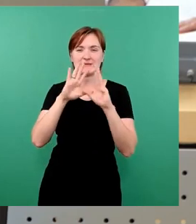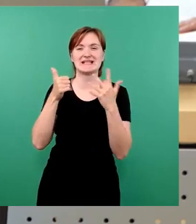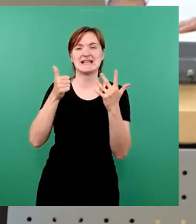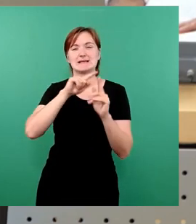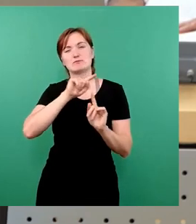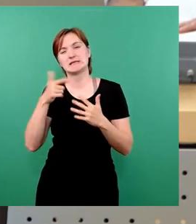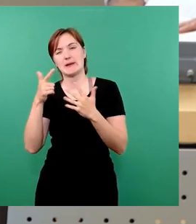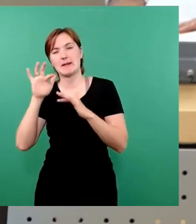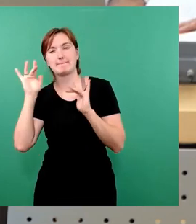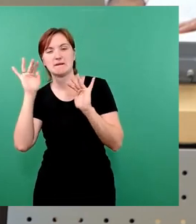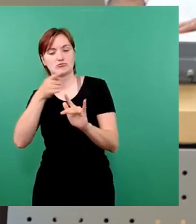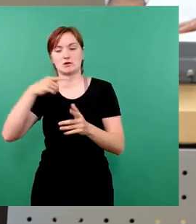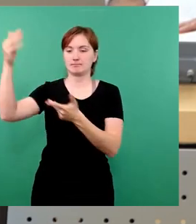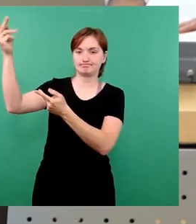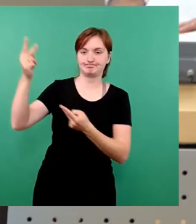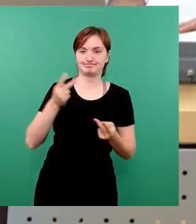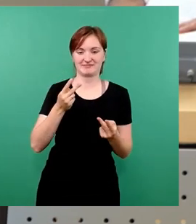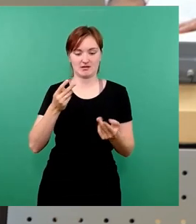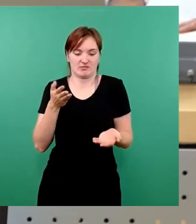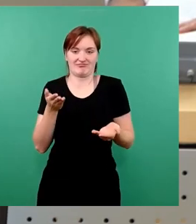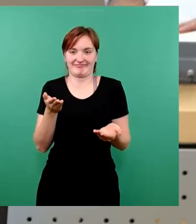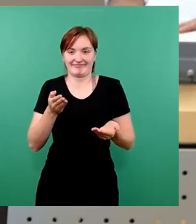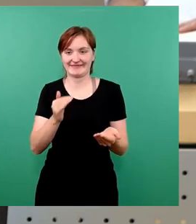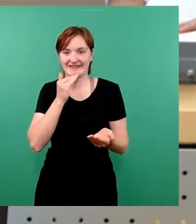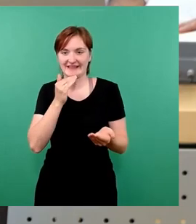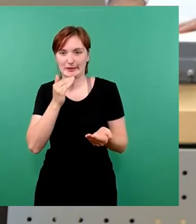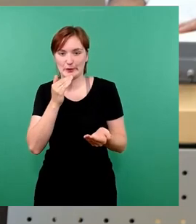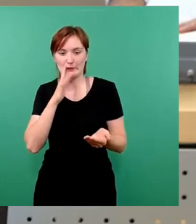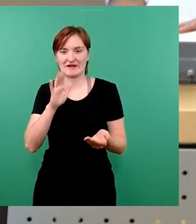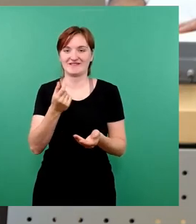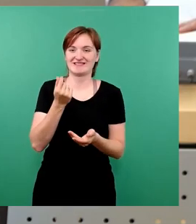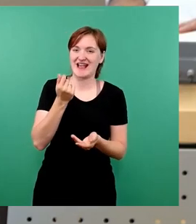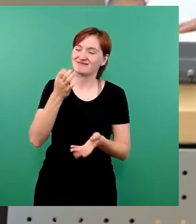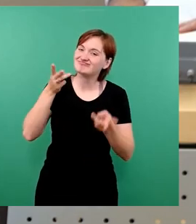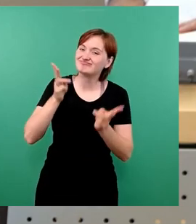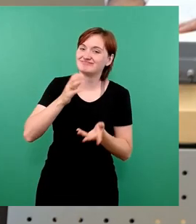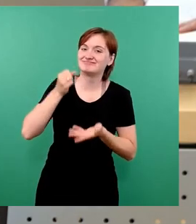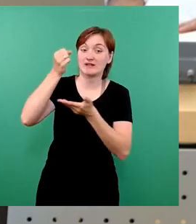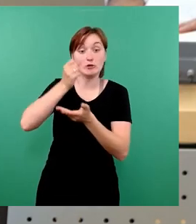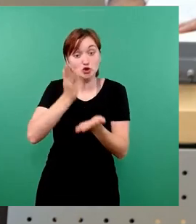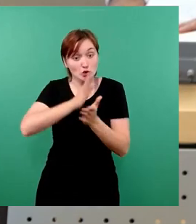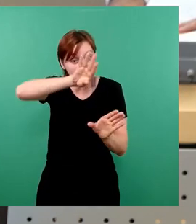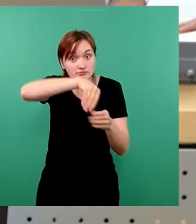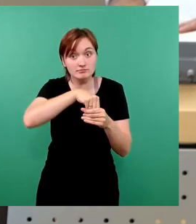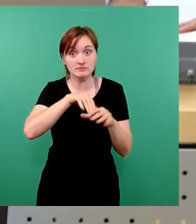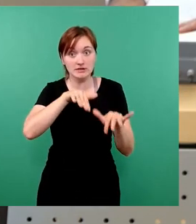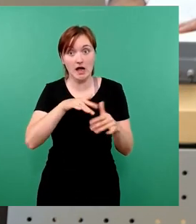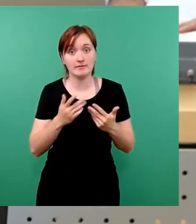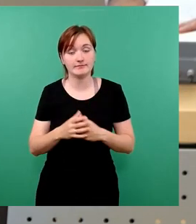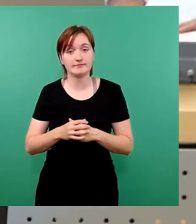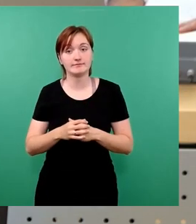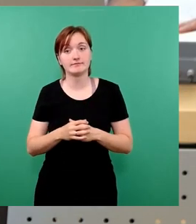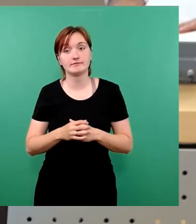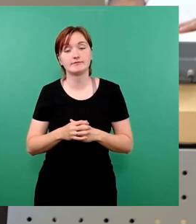mal circa bei uns an, reicht aber nicht annähernd, um die Kosten zu decken. Das ist hier schon inkludiert im Übrigen und